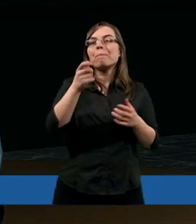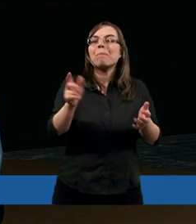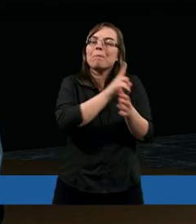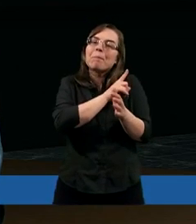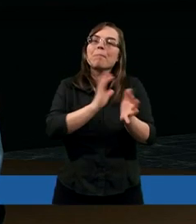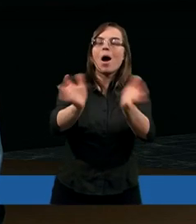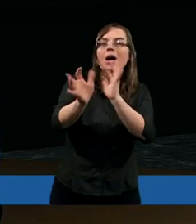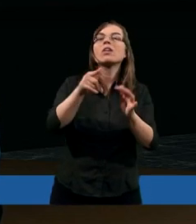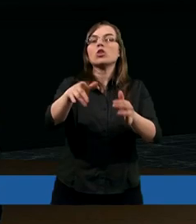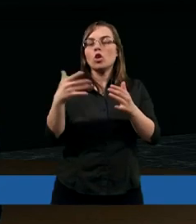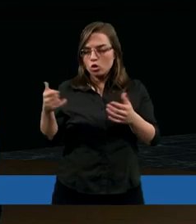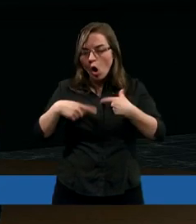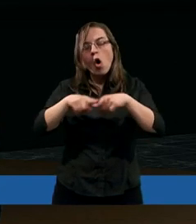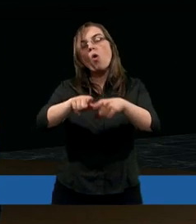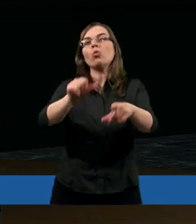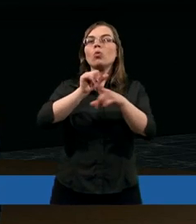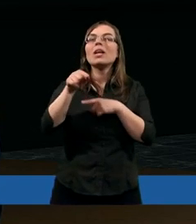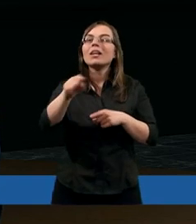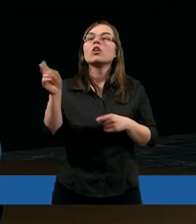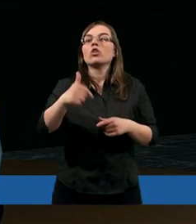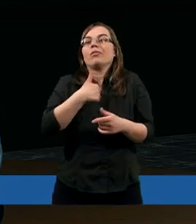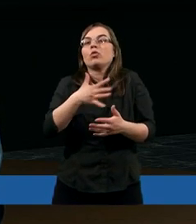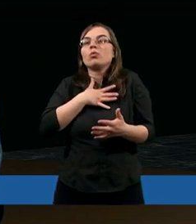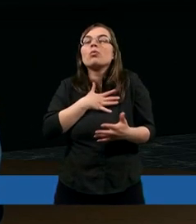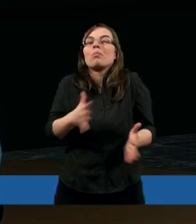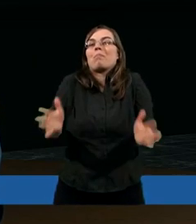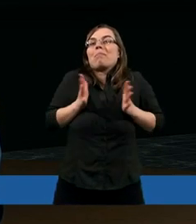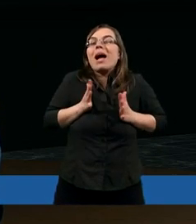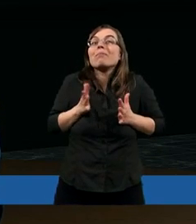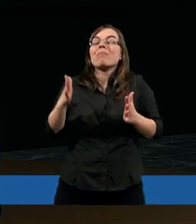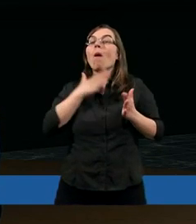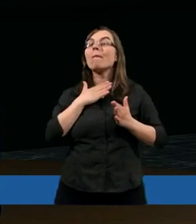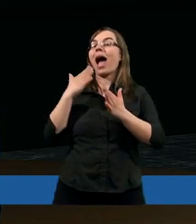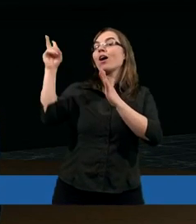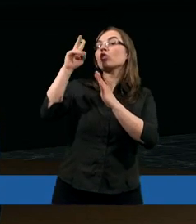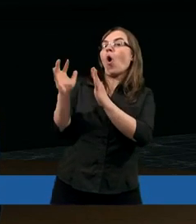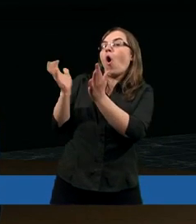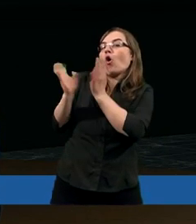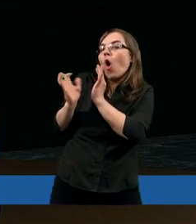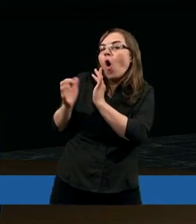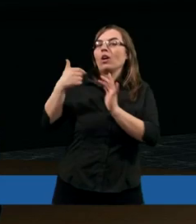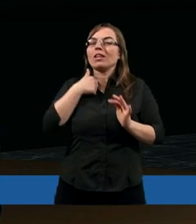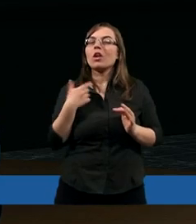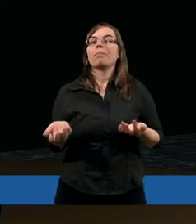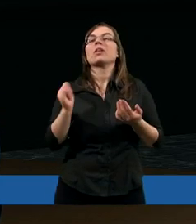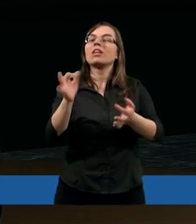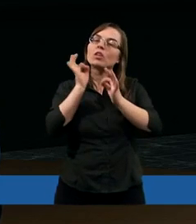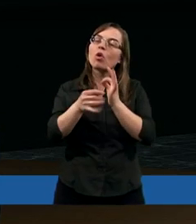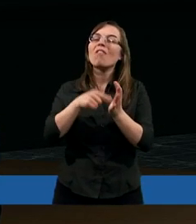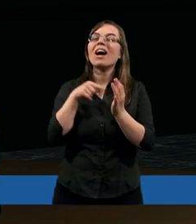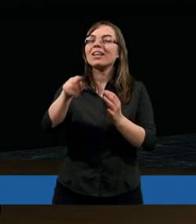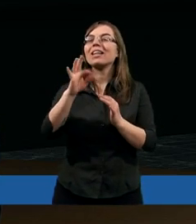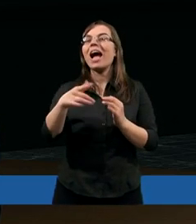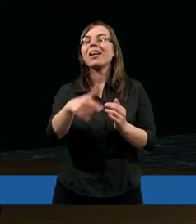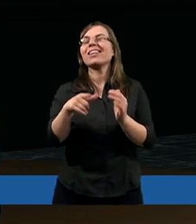dość dobrze wykonuje to, to wtedy jestem bezpieczny, tak? I tak dokładnie